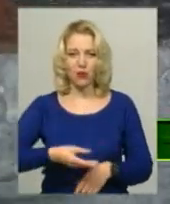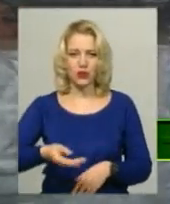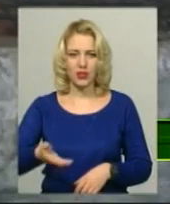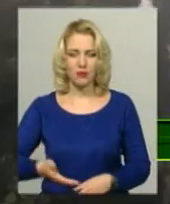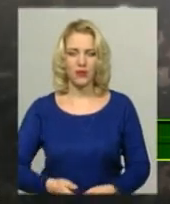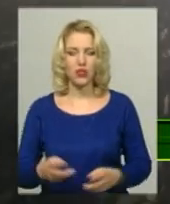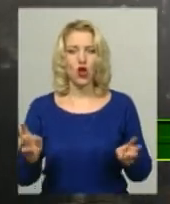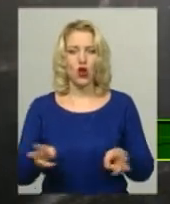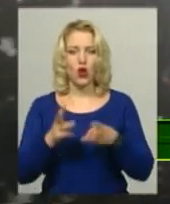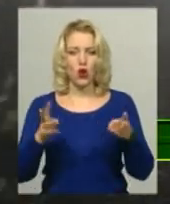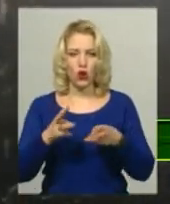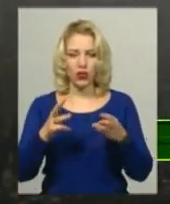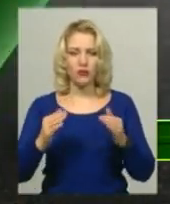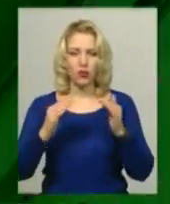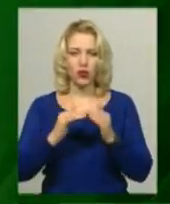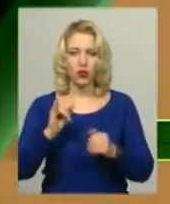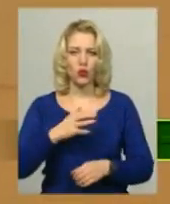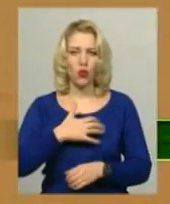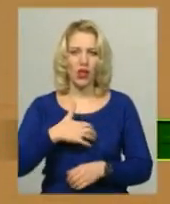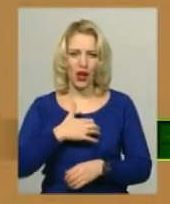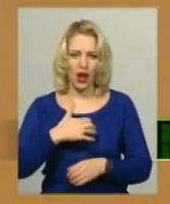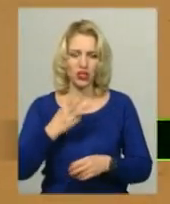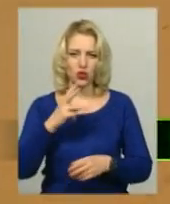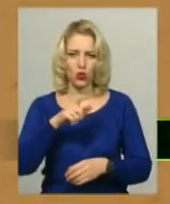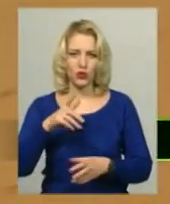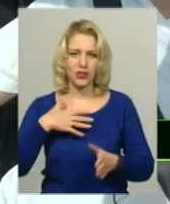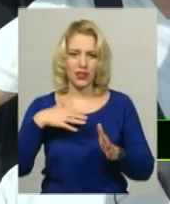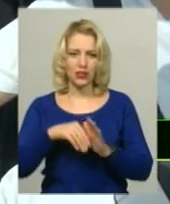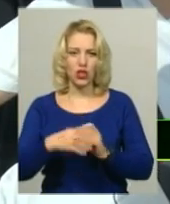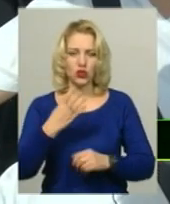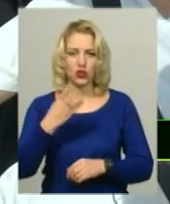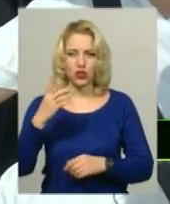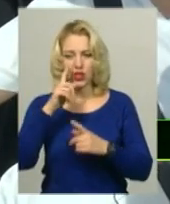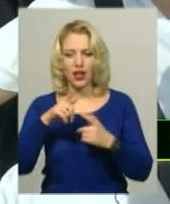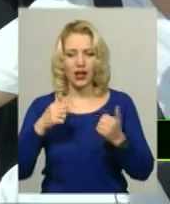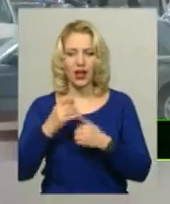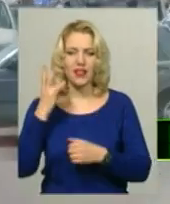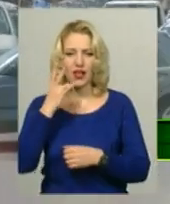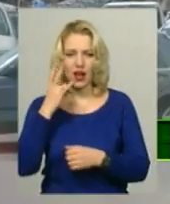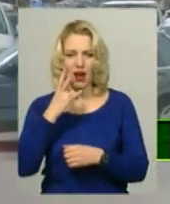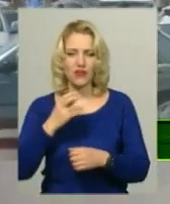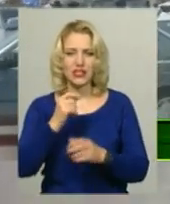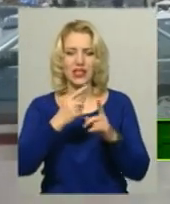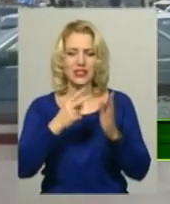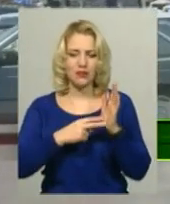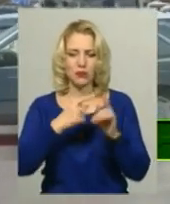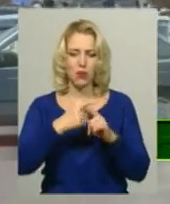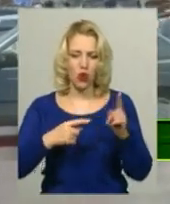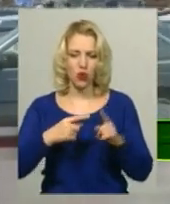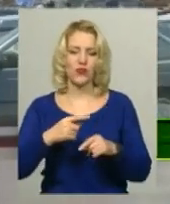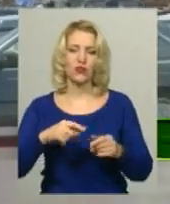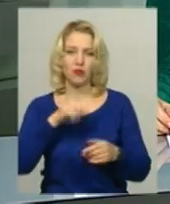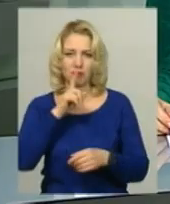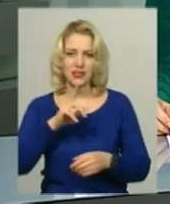грів у Деражні. Троє людей загинуло. 44 країни Африки за 7,5 місяці відвідали ментрівники Схмельницького.